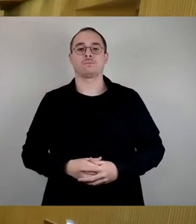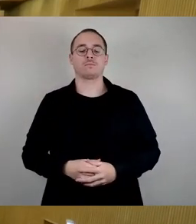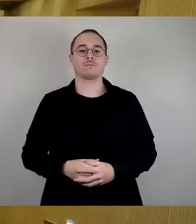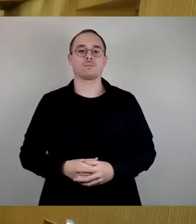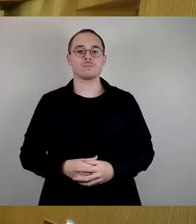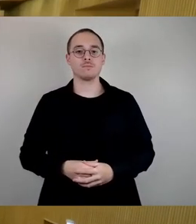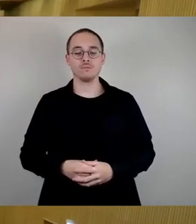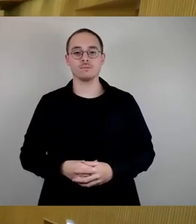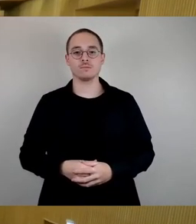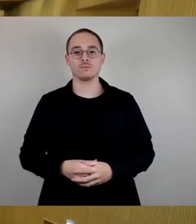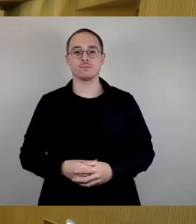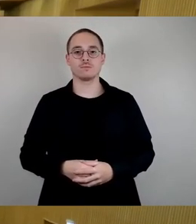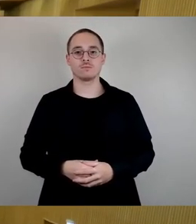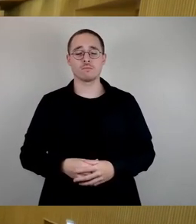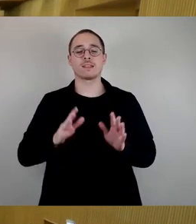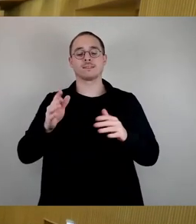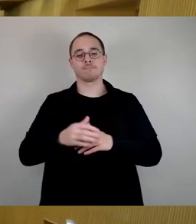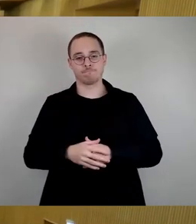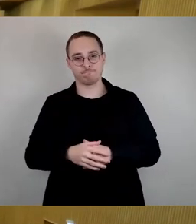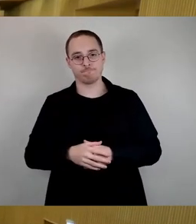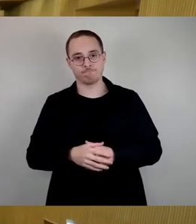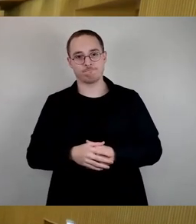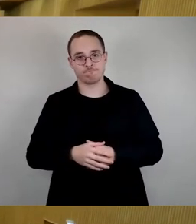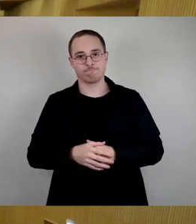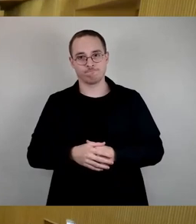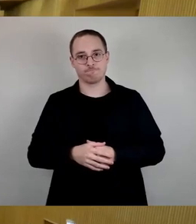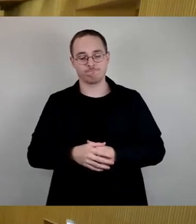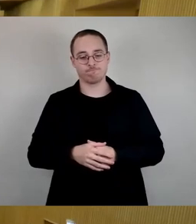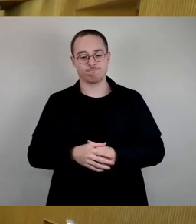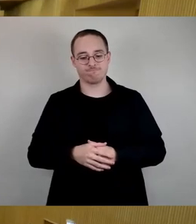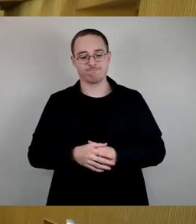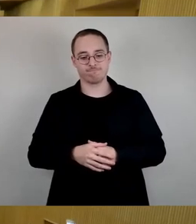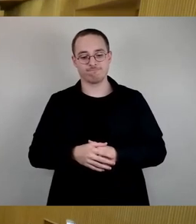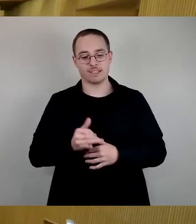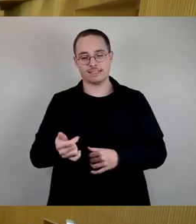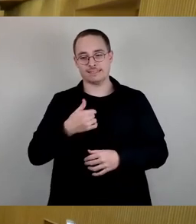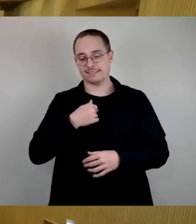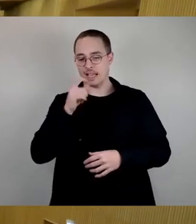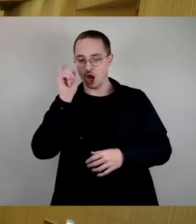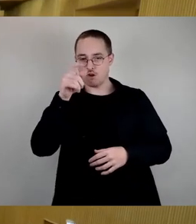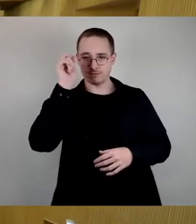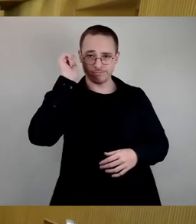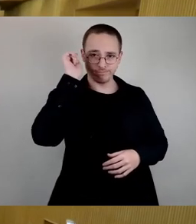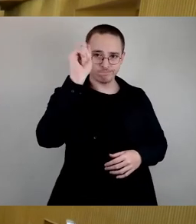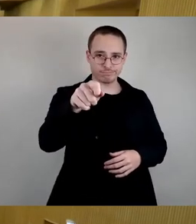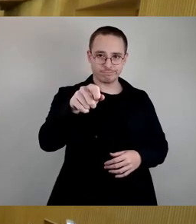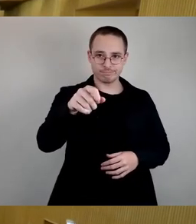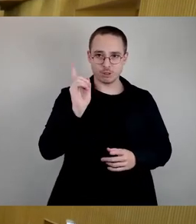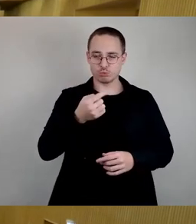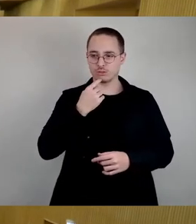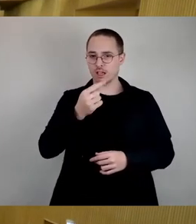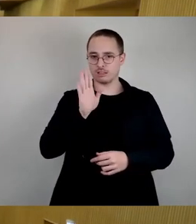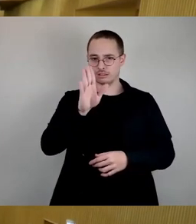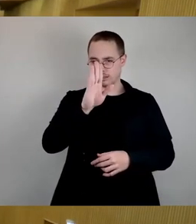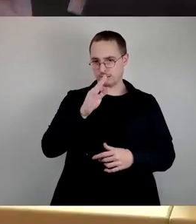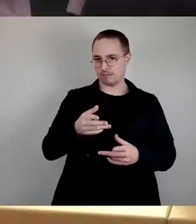Sehr geehrter Herr Oberbürgermeister, ich möchte auf diesem Weg jetzt hier Ihre Art und Weise der Sitzungsleitung rügen. Zunächst einmal muss ich feststellen, dass Sie